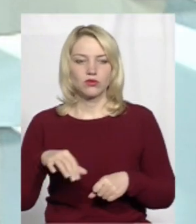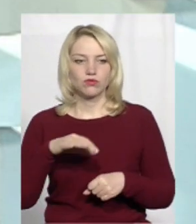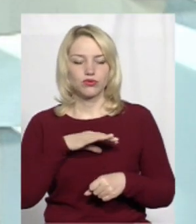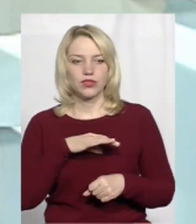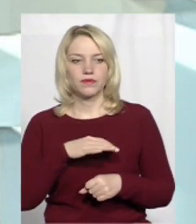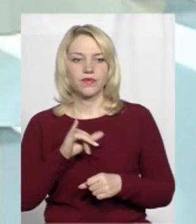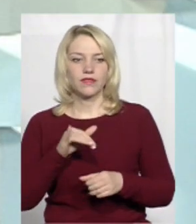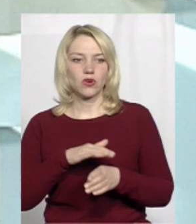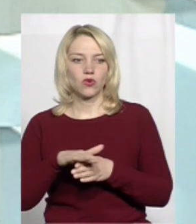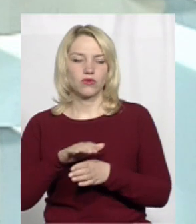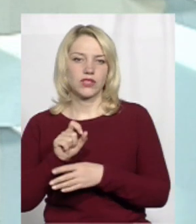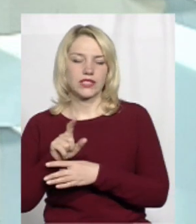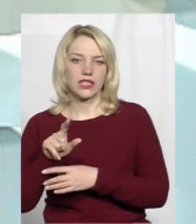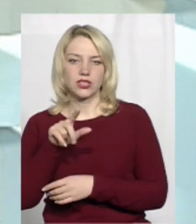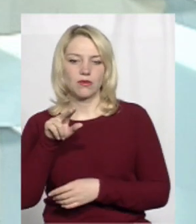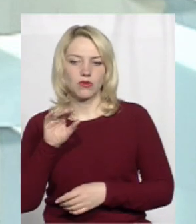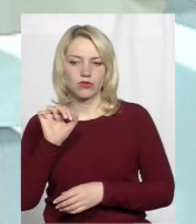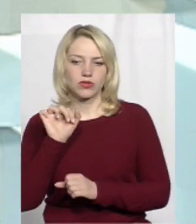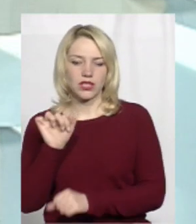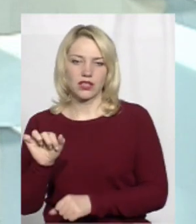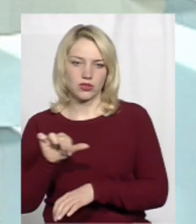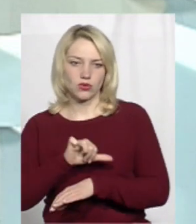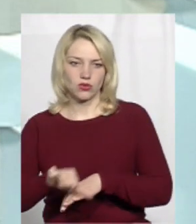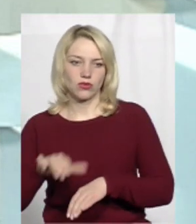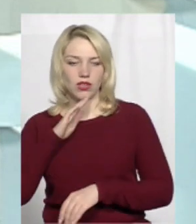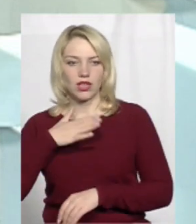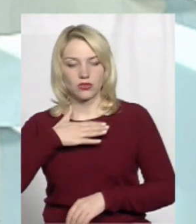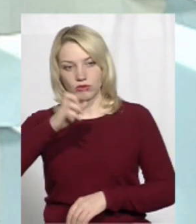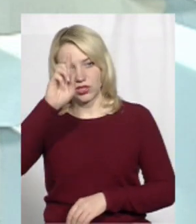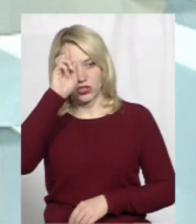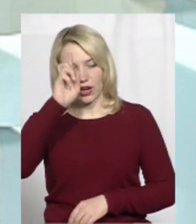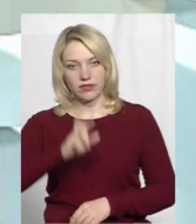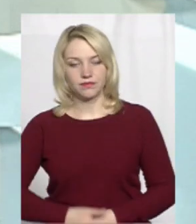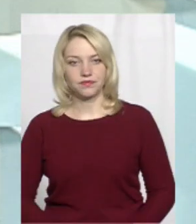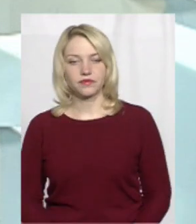виконувати задачі по захисту кордону нашої держави.